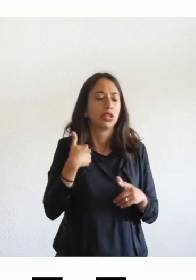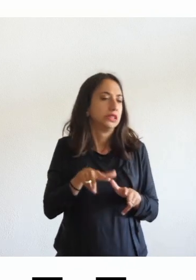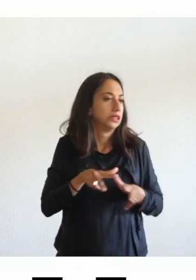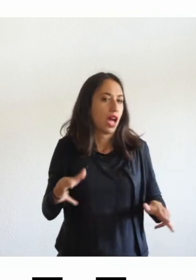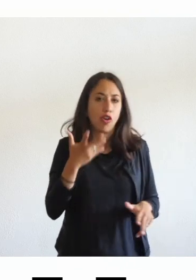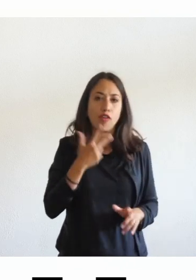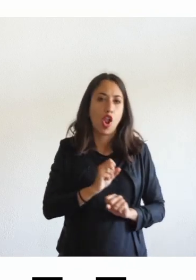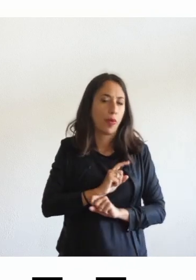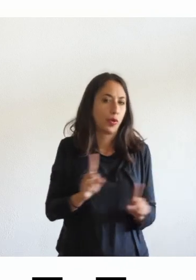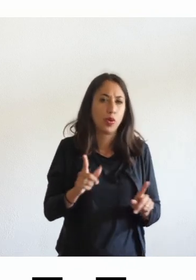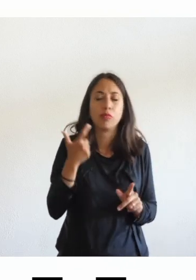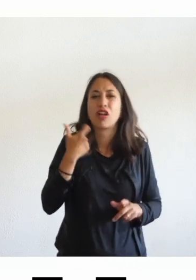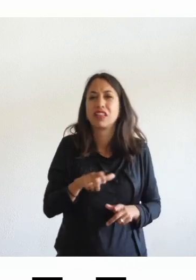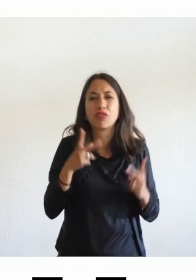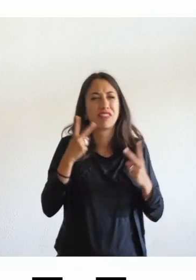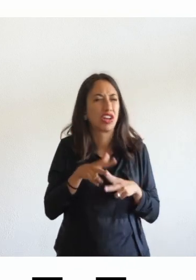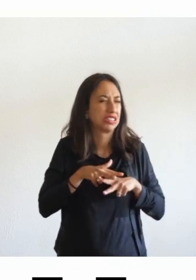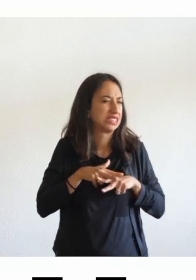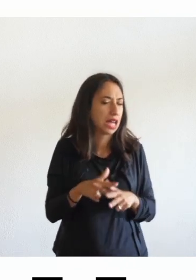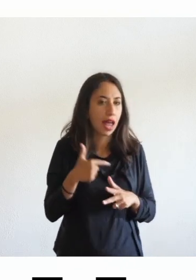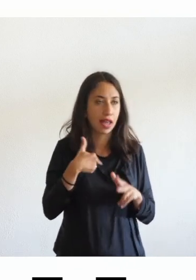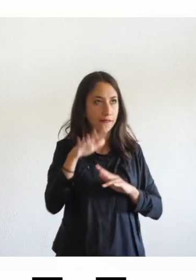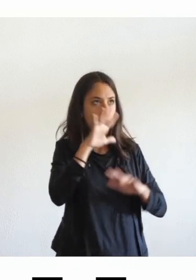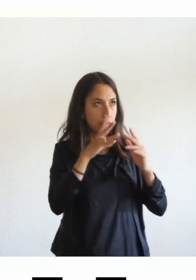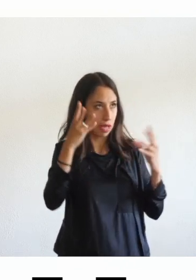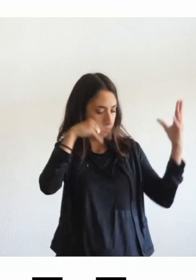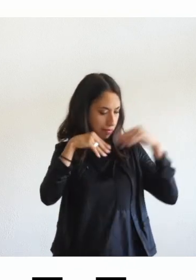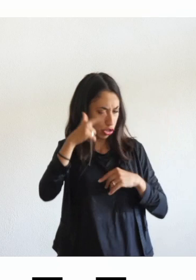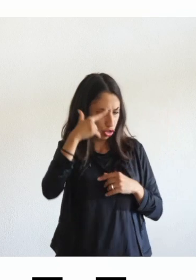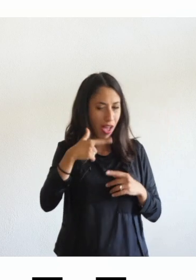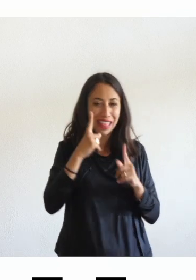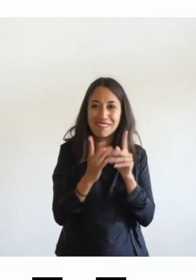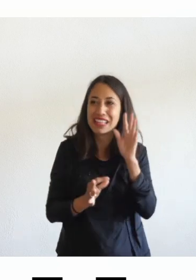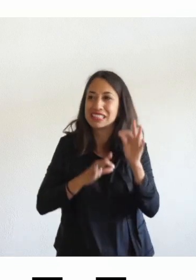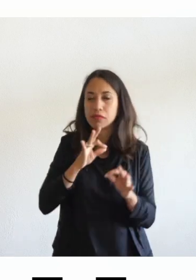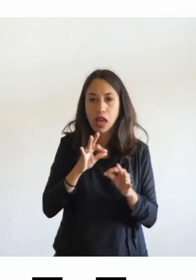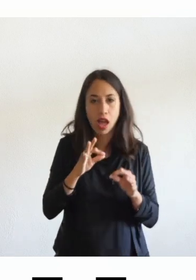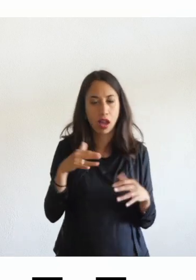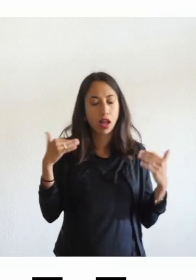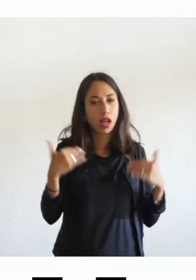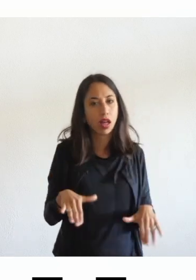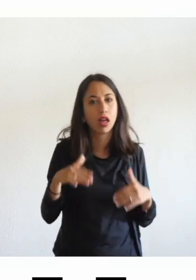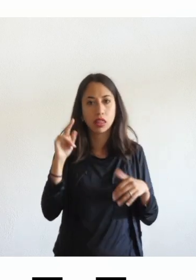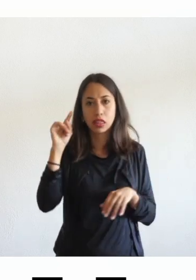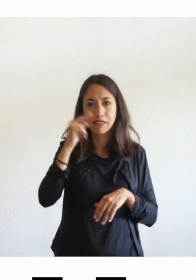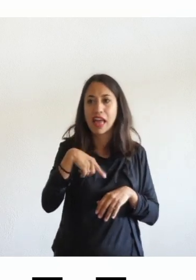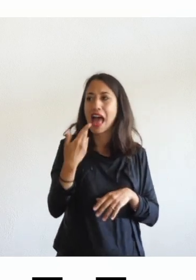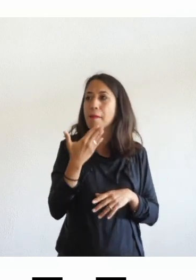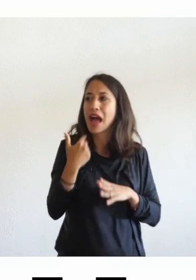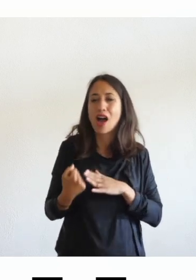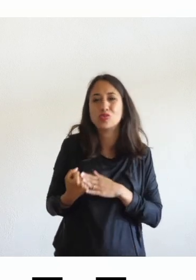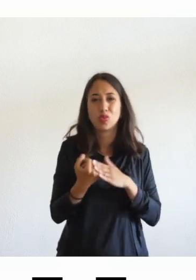è faticoso trasferire le informazioni e se il supporto non c'è è